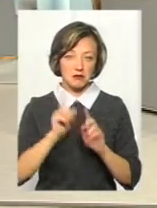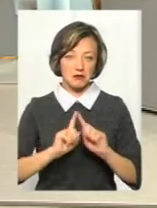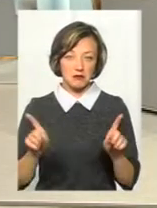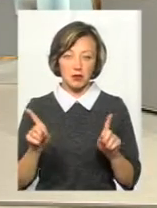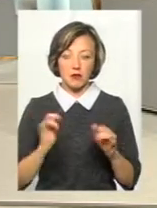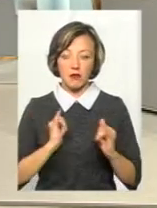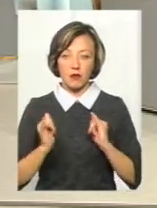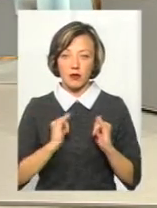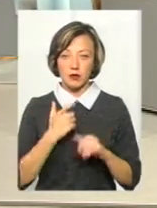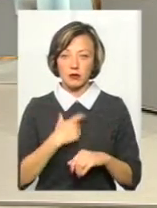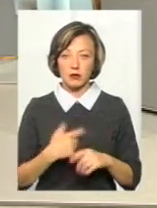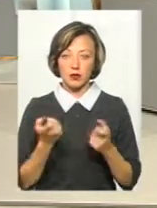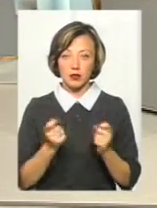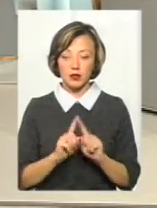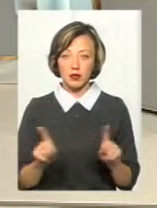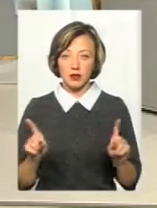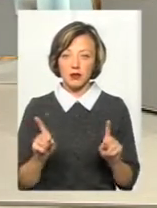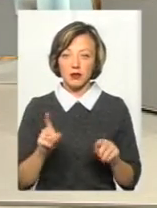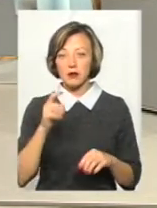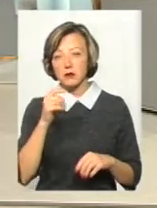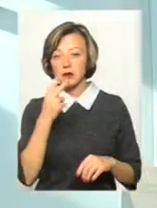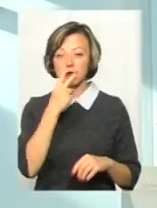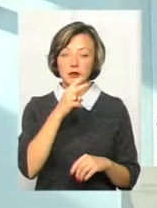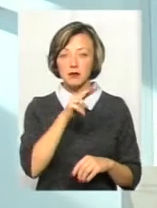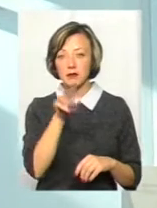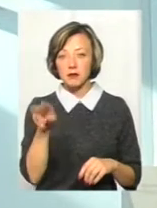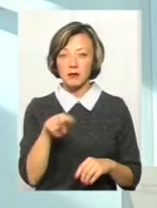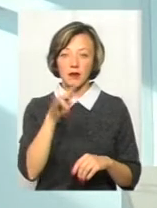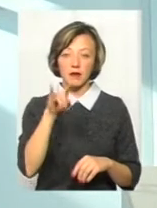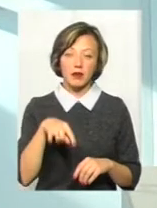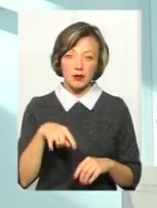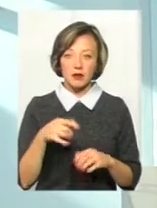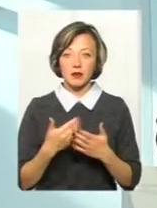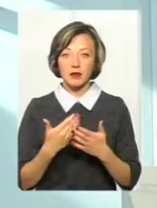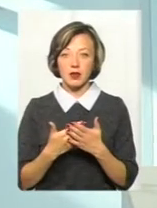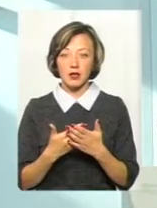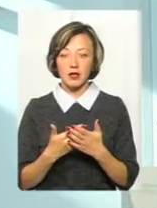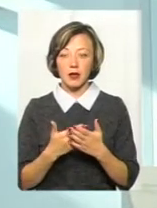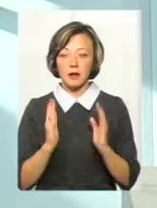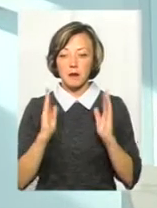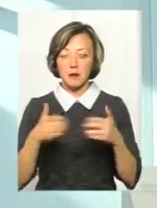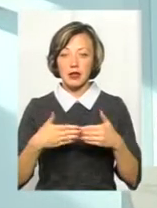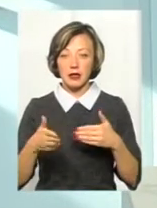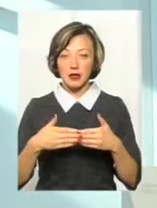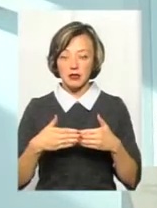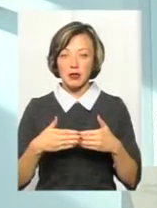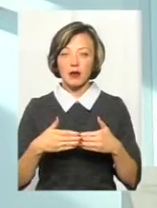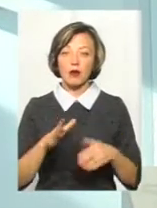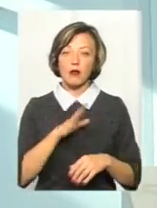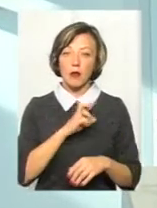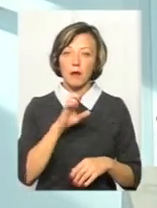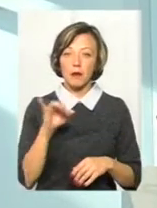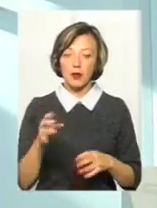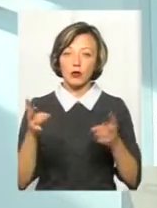і поводять себе трошки дивно, щось виглядають, роздивляються вікна, роздивляються під'їзд. Було би